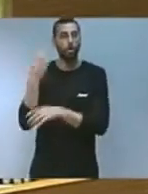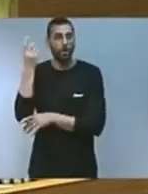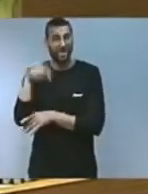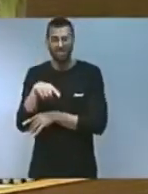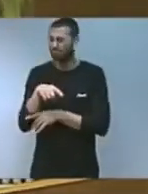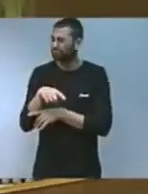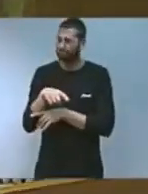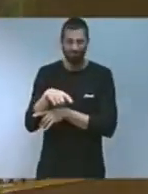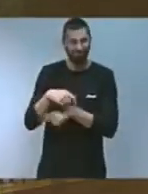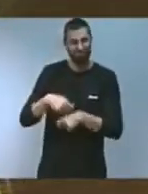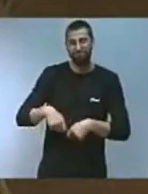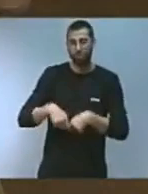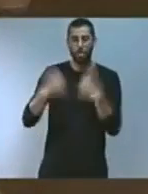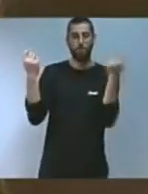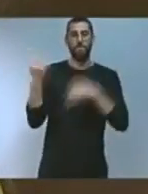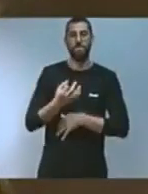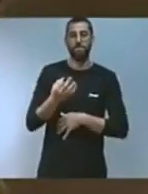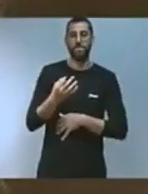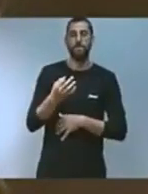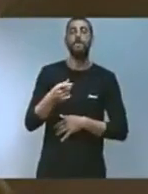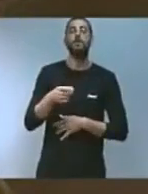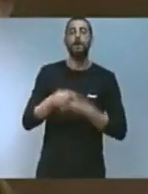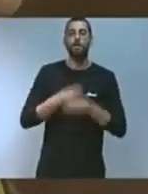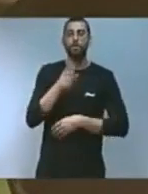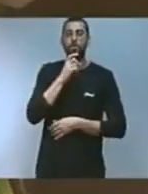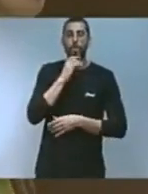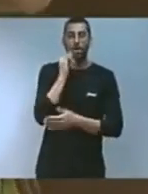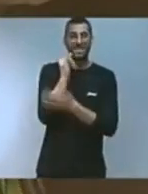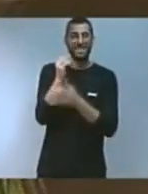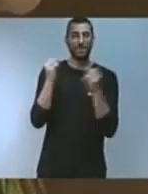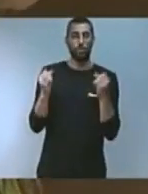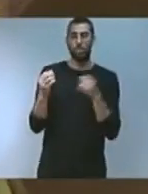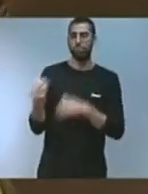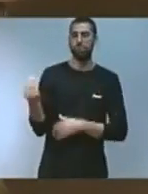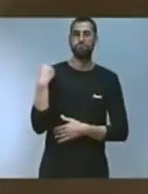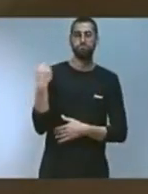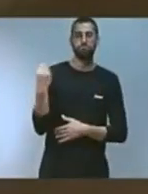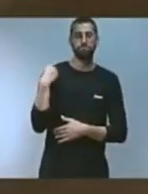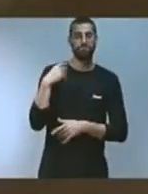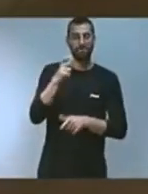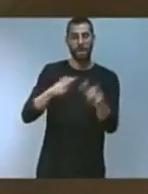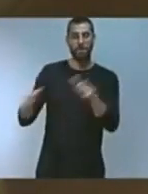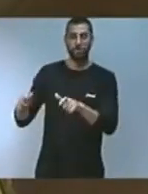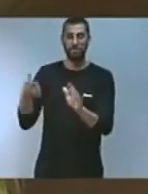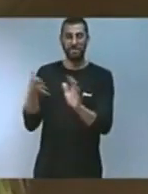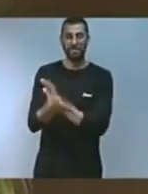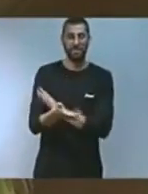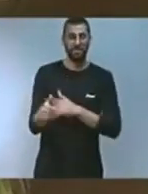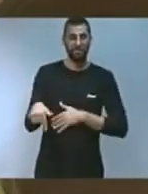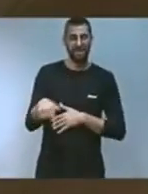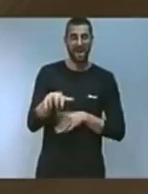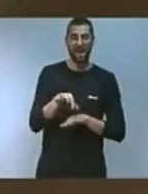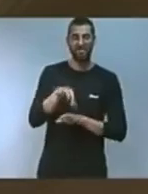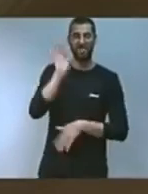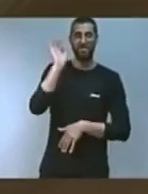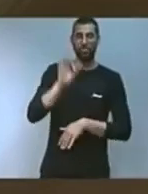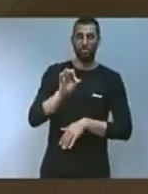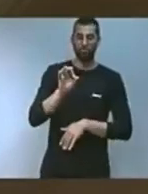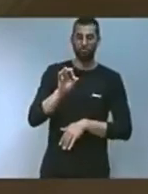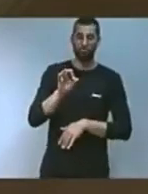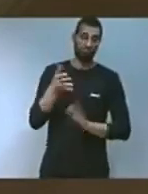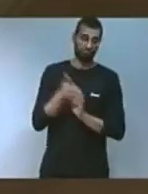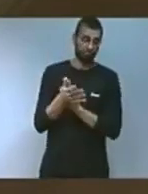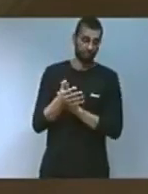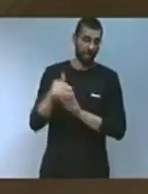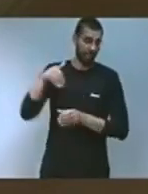política i institucional que ens han encarregat les persones situant-nos en l'epicentre de la pressa de decisions. És